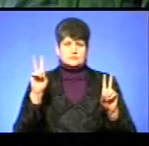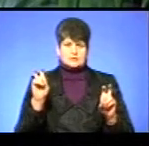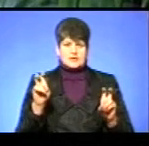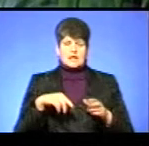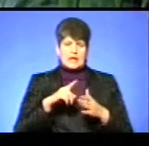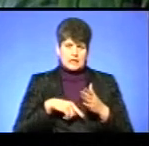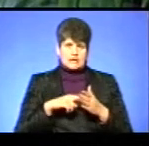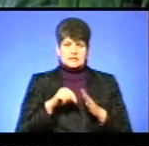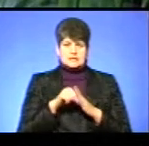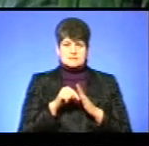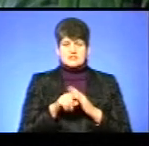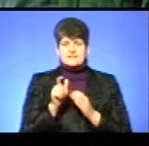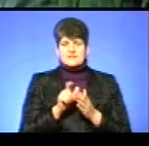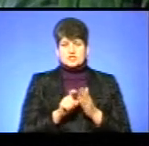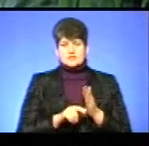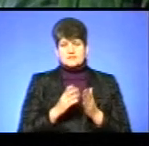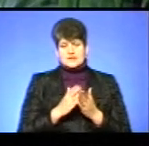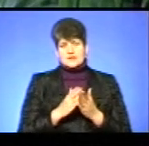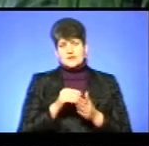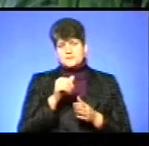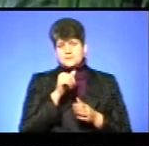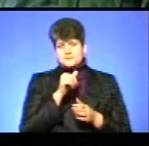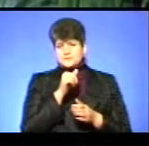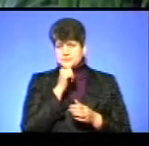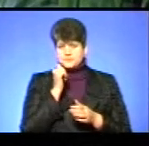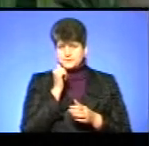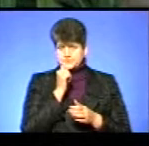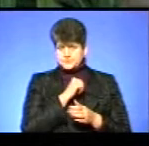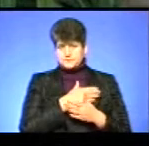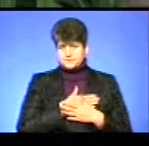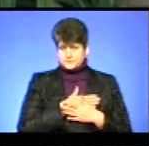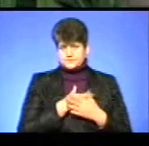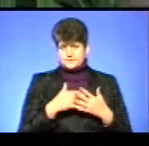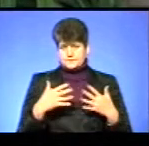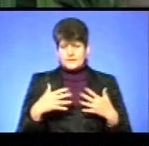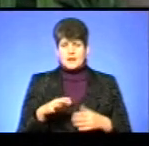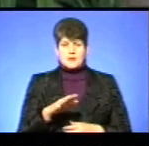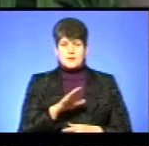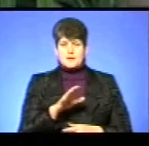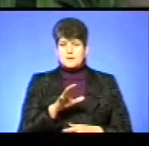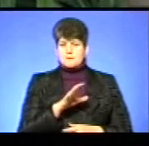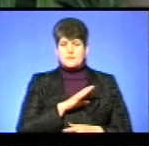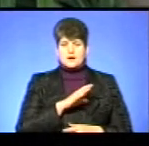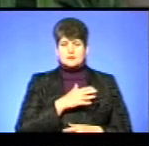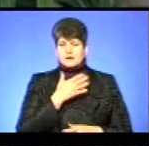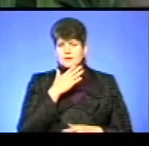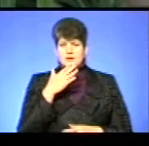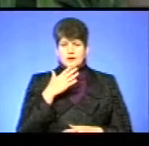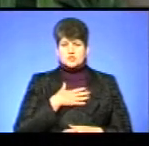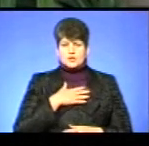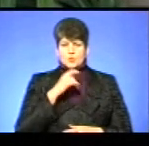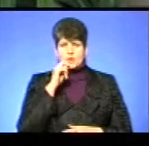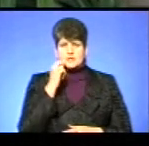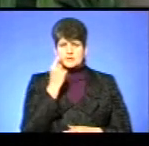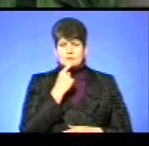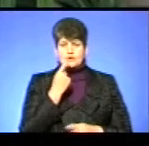змісту і вірші інтимні, присвяти також. Багата наша українська мова, за це